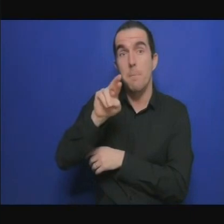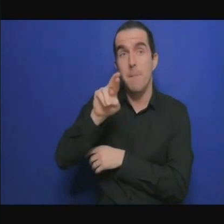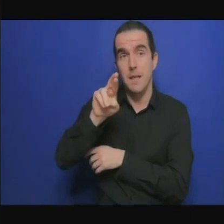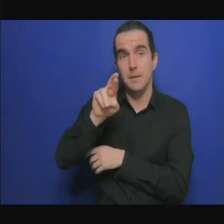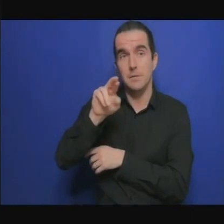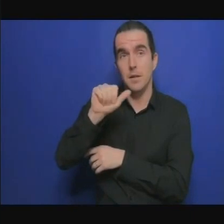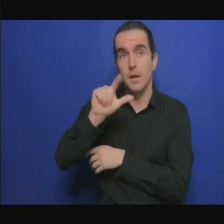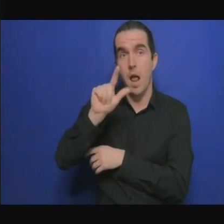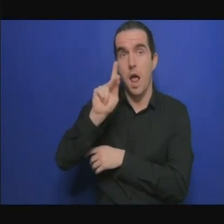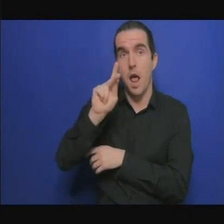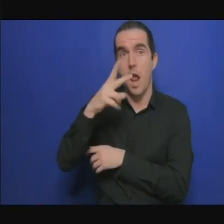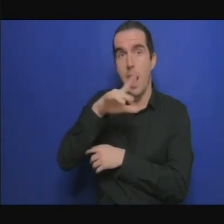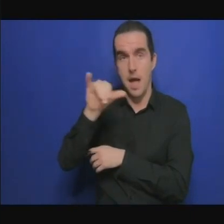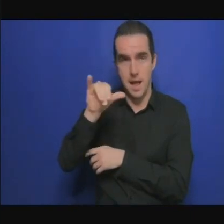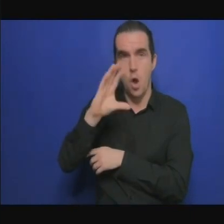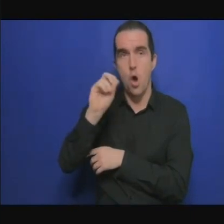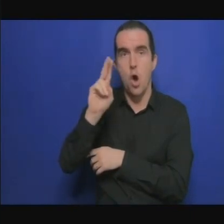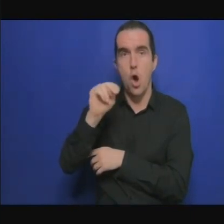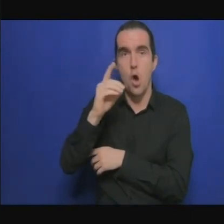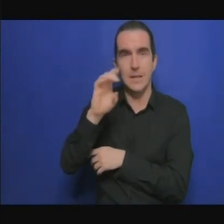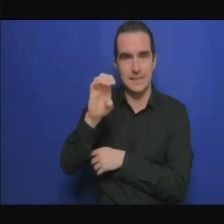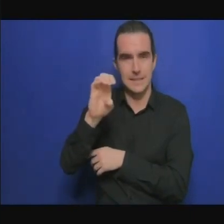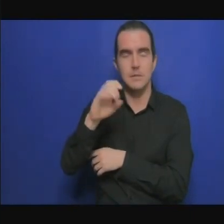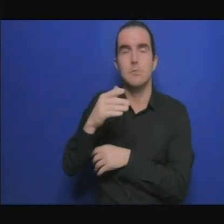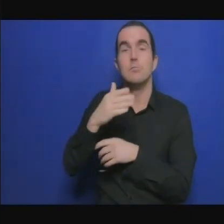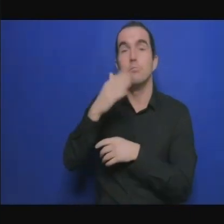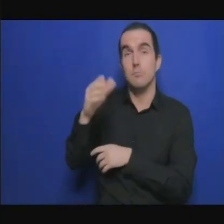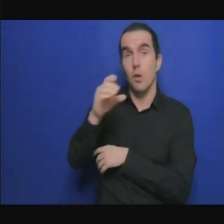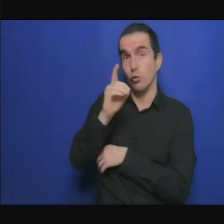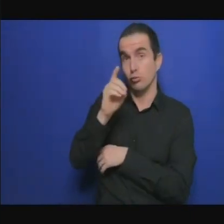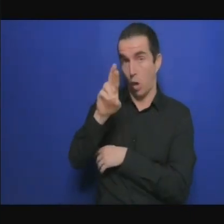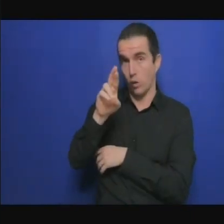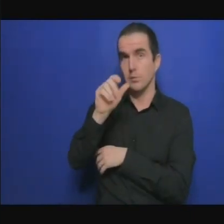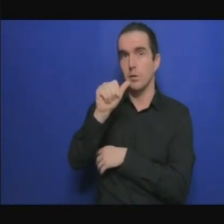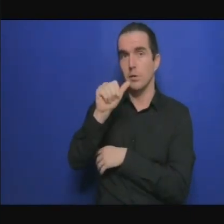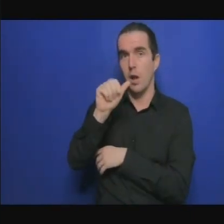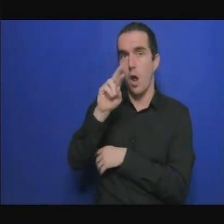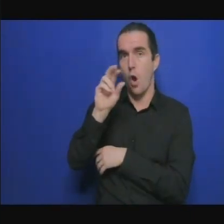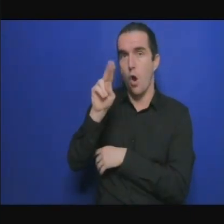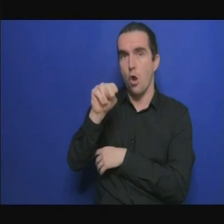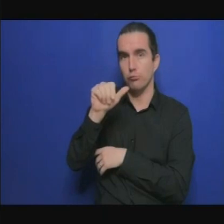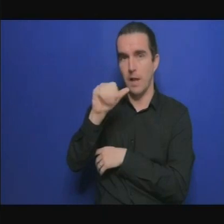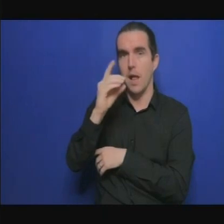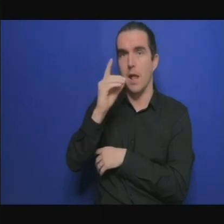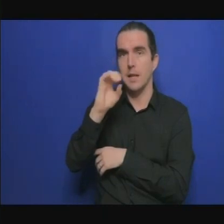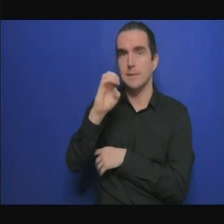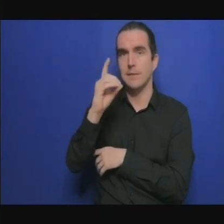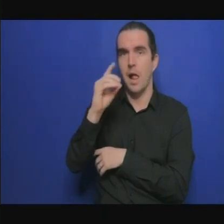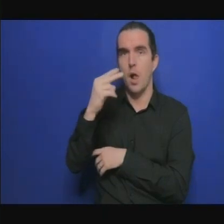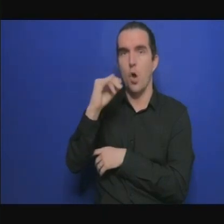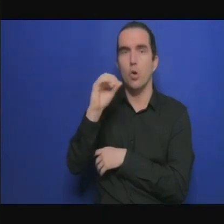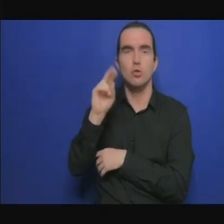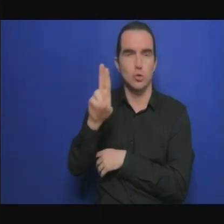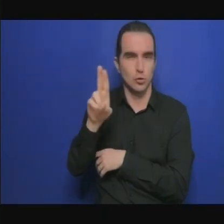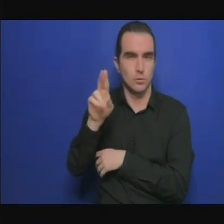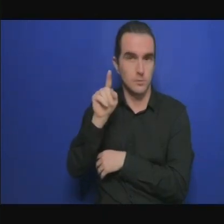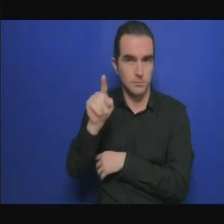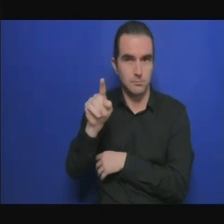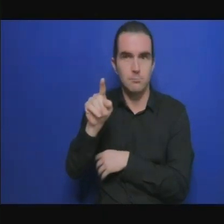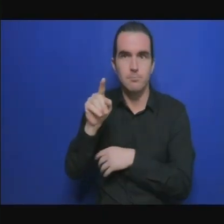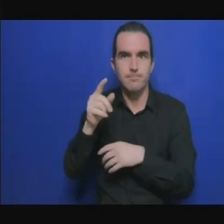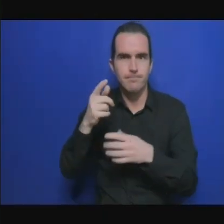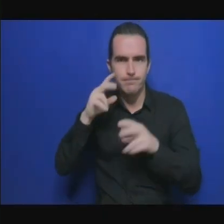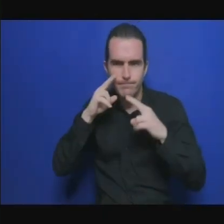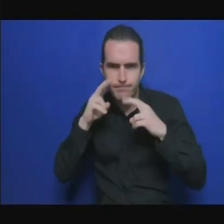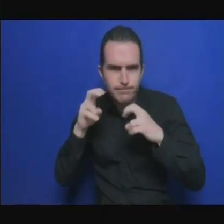Institut de la recherche pour le développement durable IRD en France. Nous avons